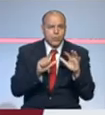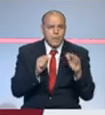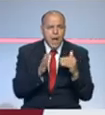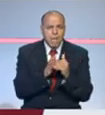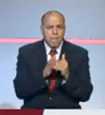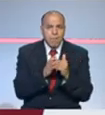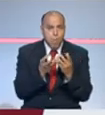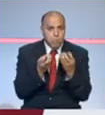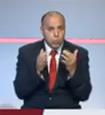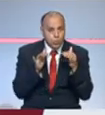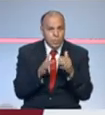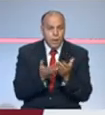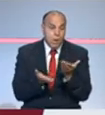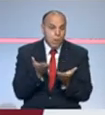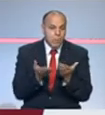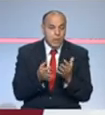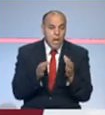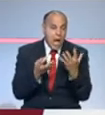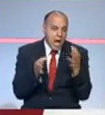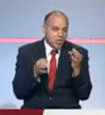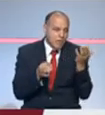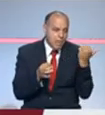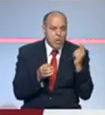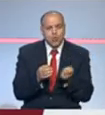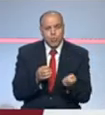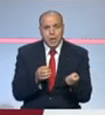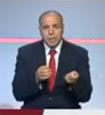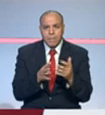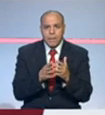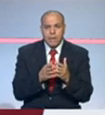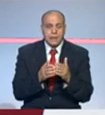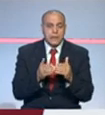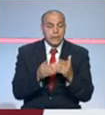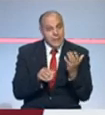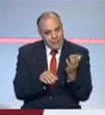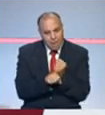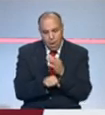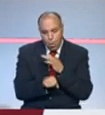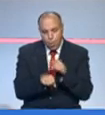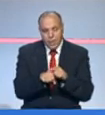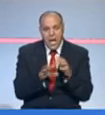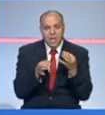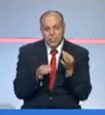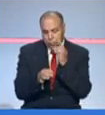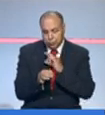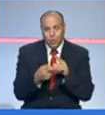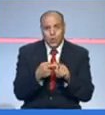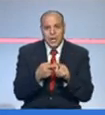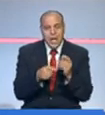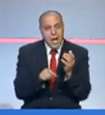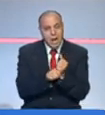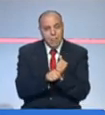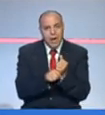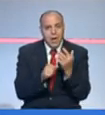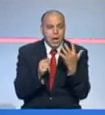عدد كبير هو ما يقابل عشر أيام تلقيح عادي وهو بالتالي يربحنا عشر أيام ويربحنا